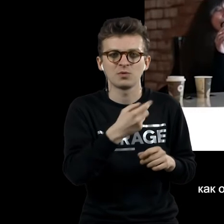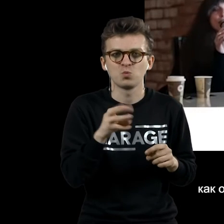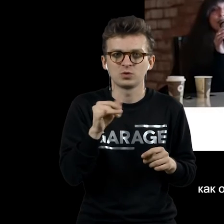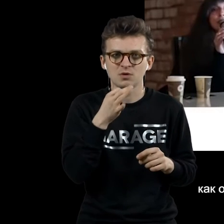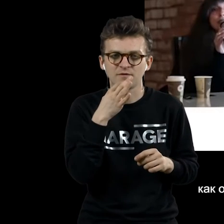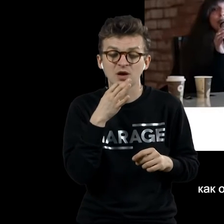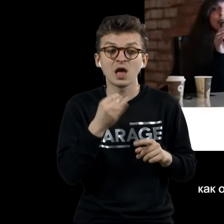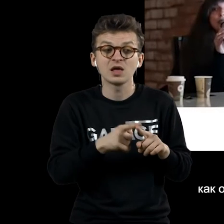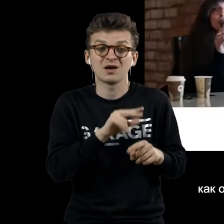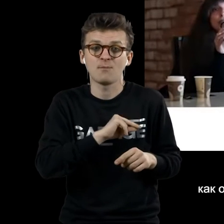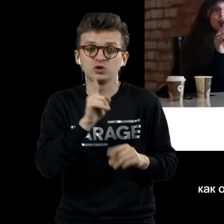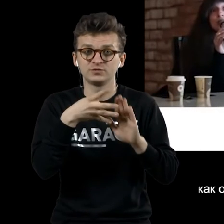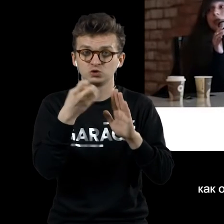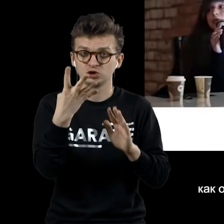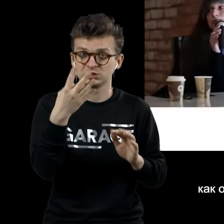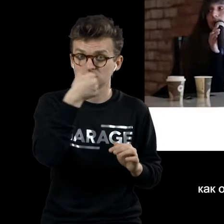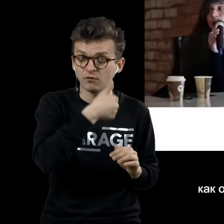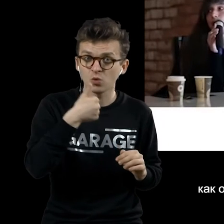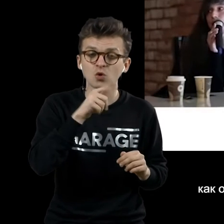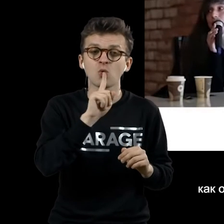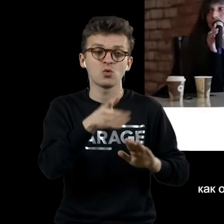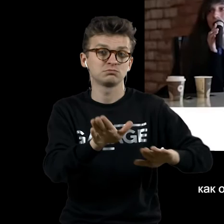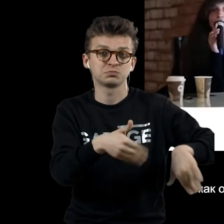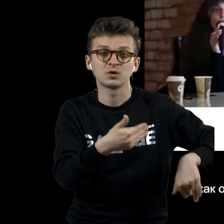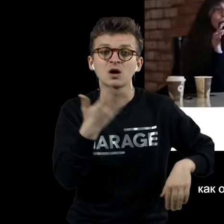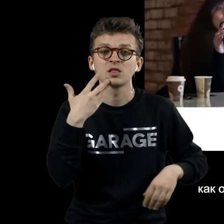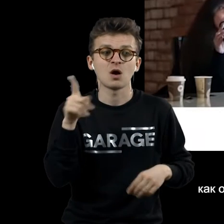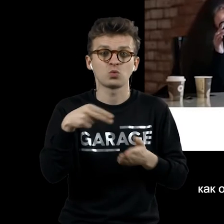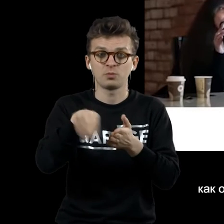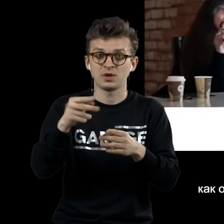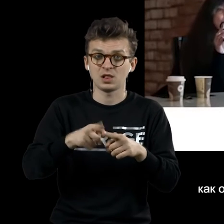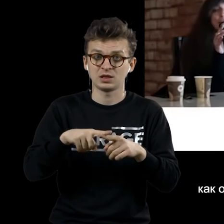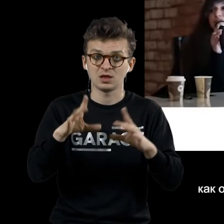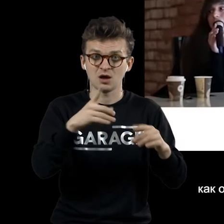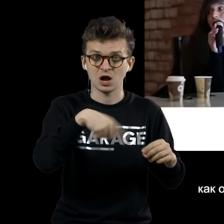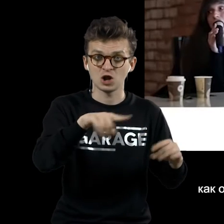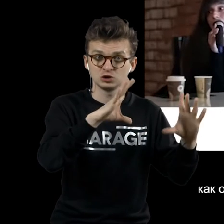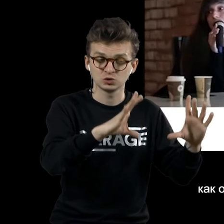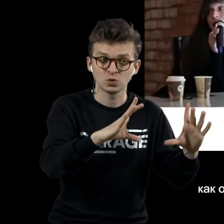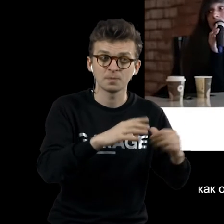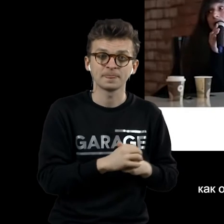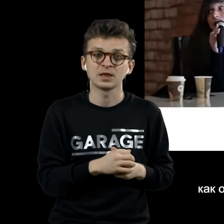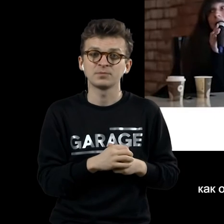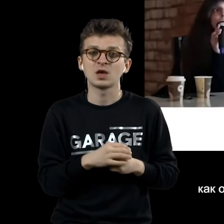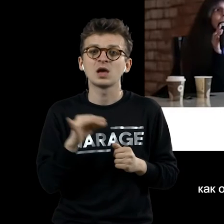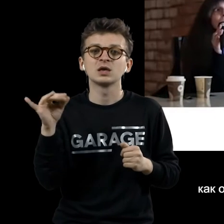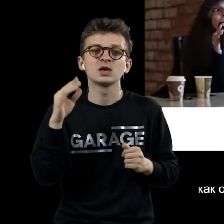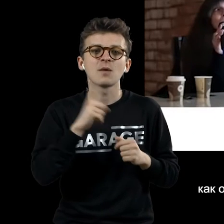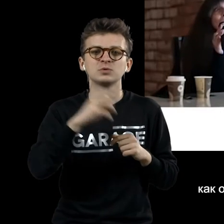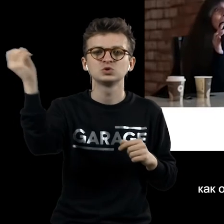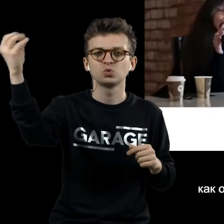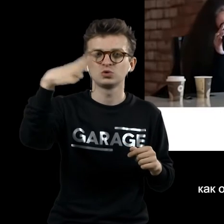2014 года, через год после того, как он покупает это колесо, «Иметь ученика в солнечном свете».